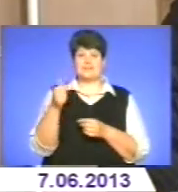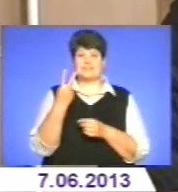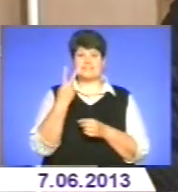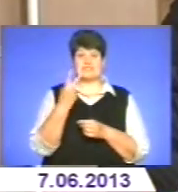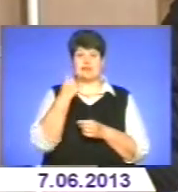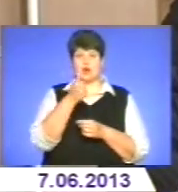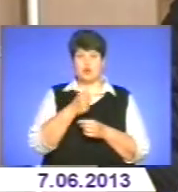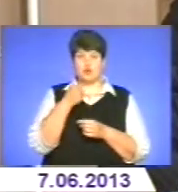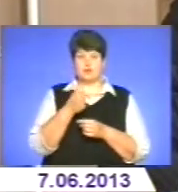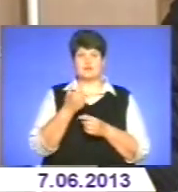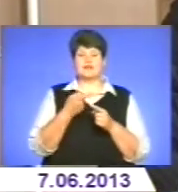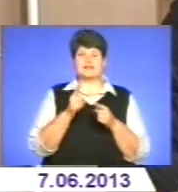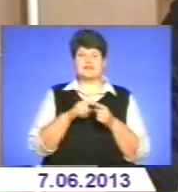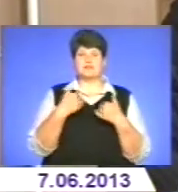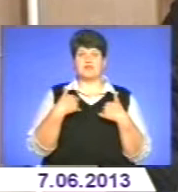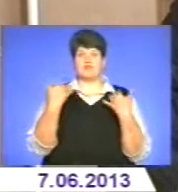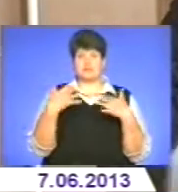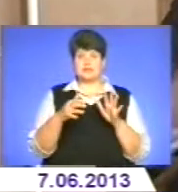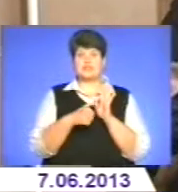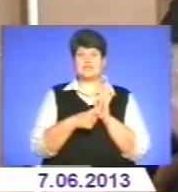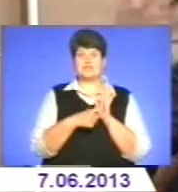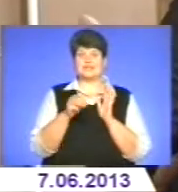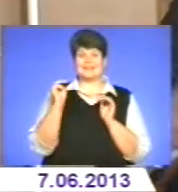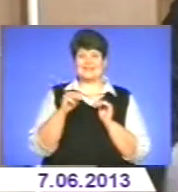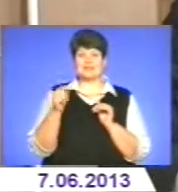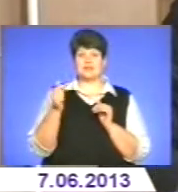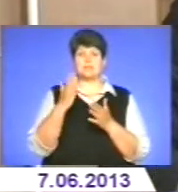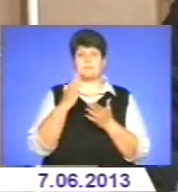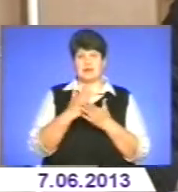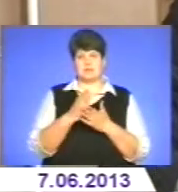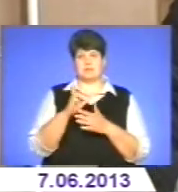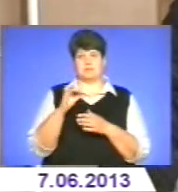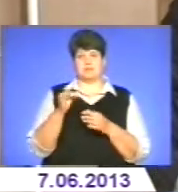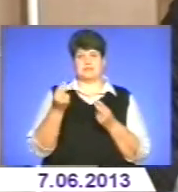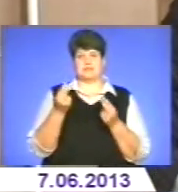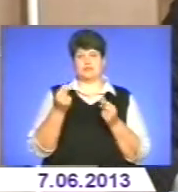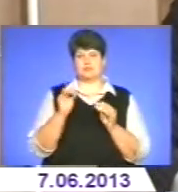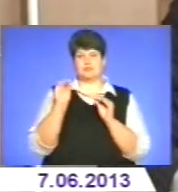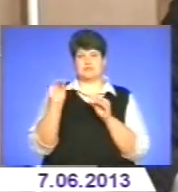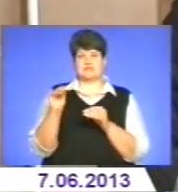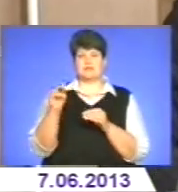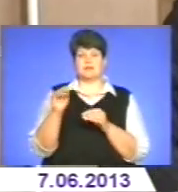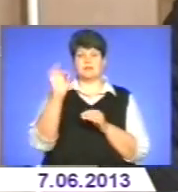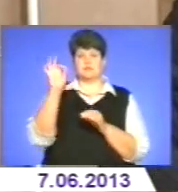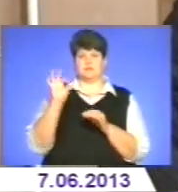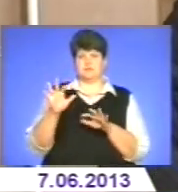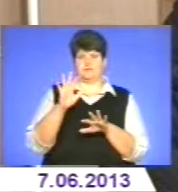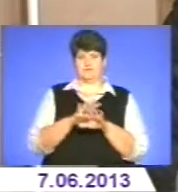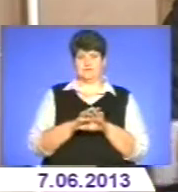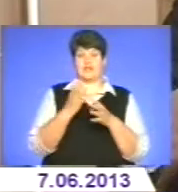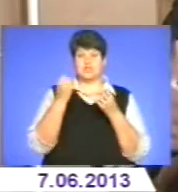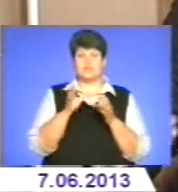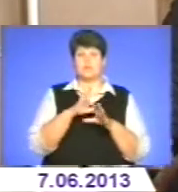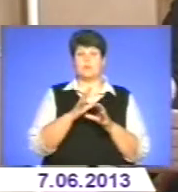роки простою, це ми втратили 600 тисяч гривень, які могли б мати, якби ці кошти розмістили на депозит. Ще більше було би коштів,